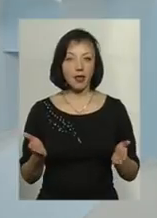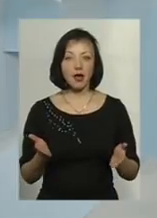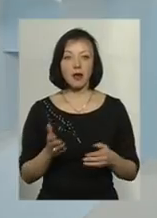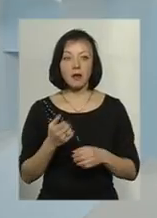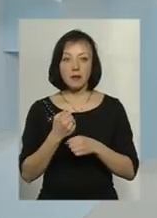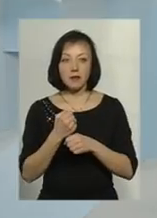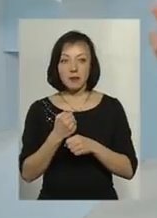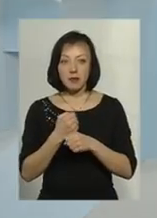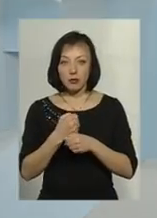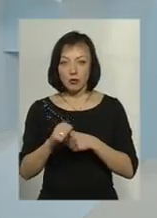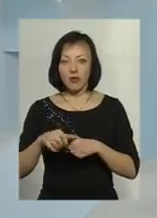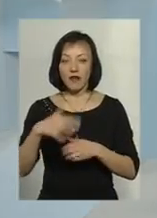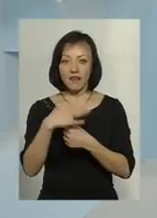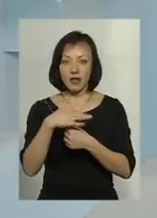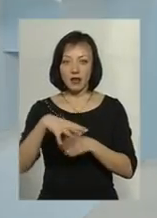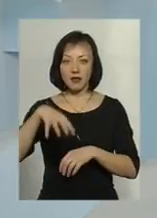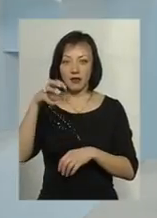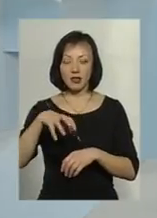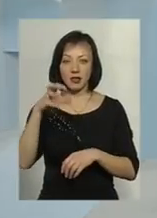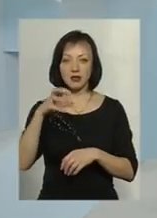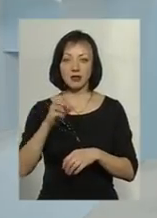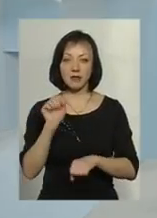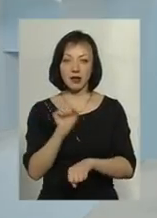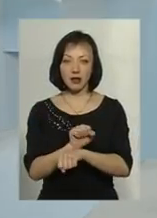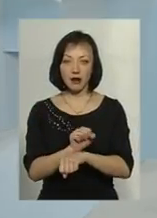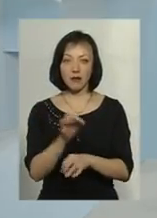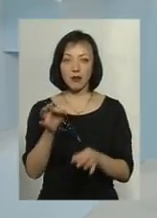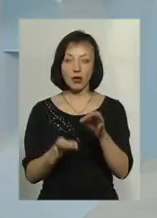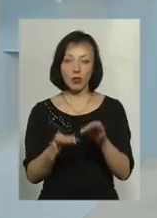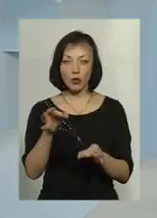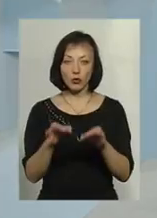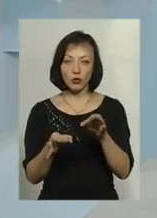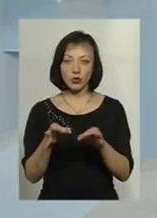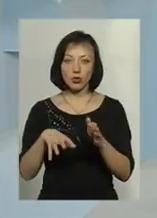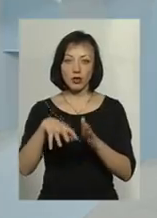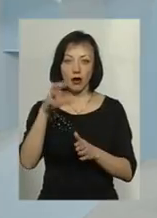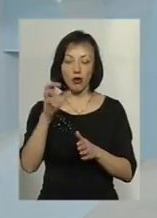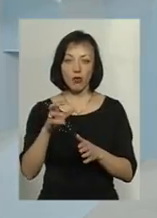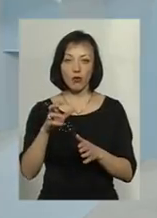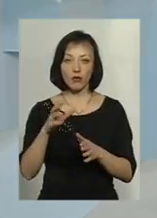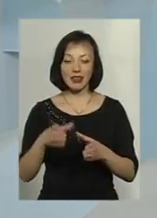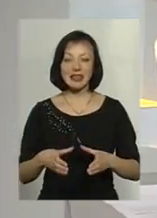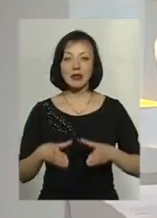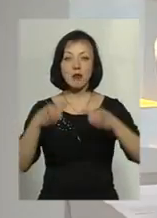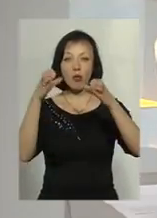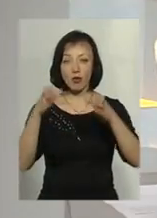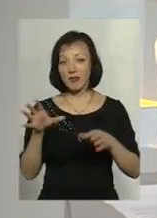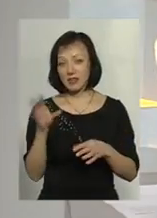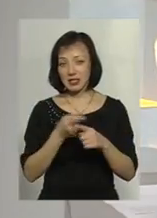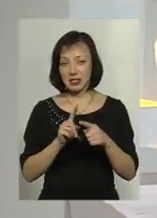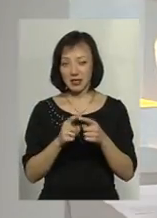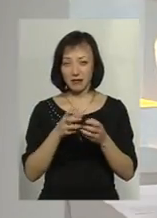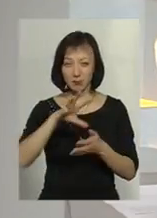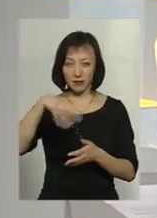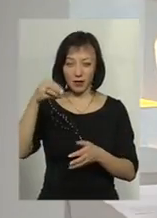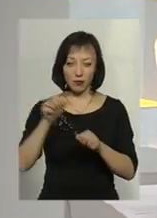примусова вентиляція, примусова витяжка, вона передавлює природню тягу в димоході. І все, і цей дим